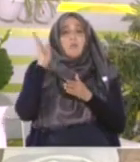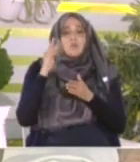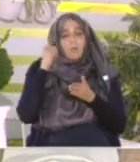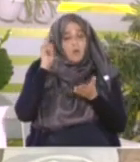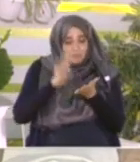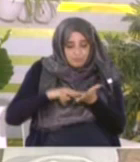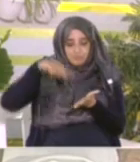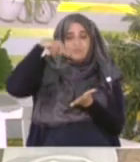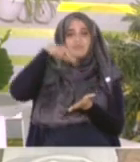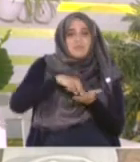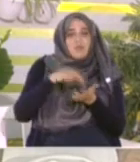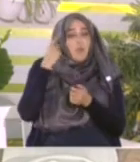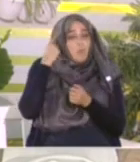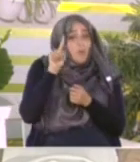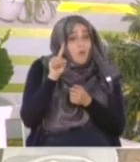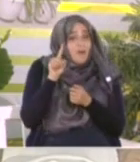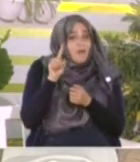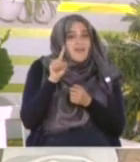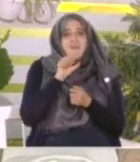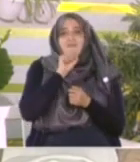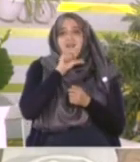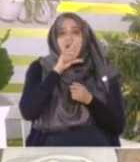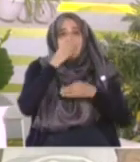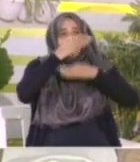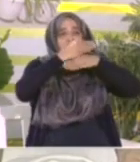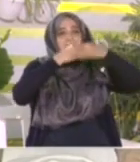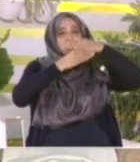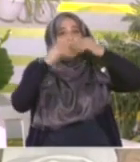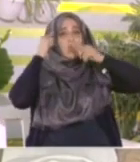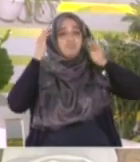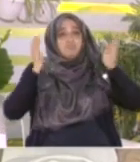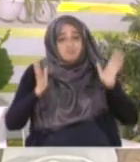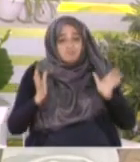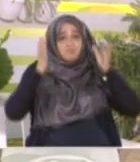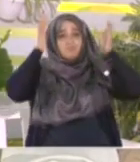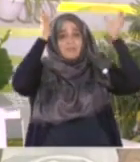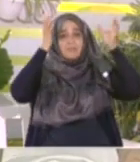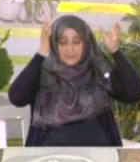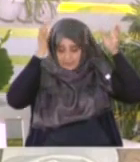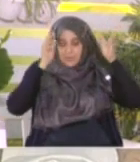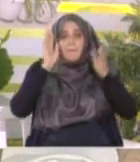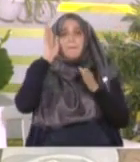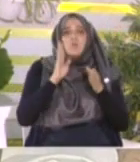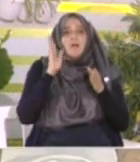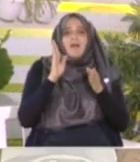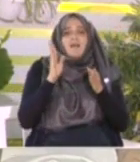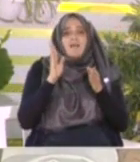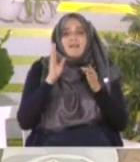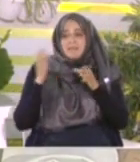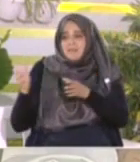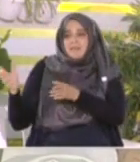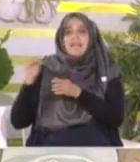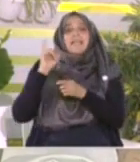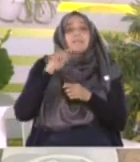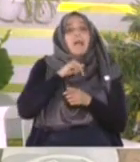من أجل إتمام البناء بناء الكعبة علوا فأحضر